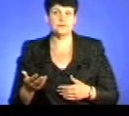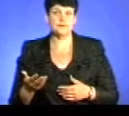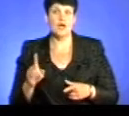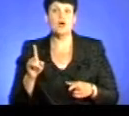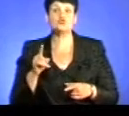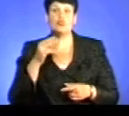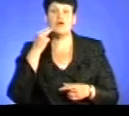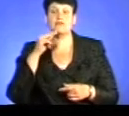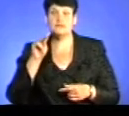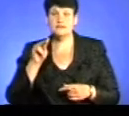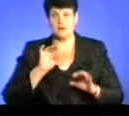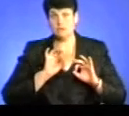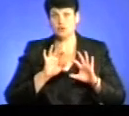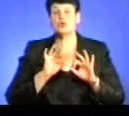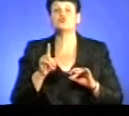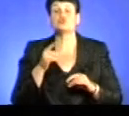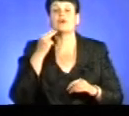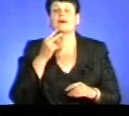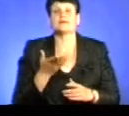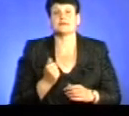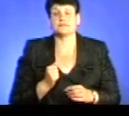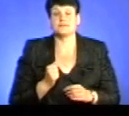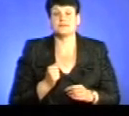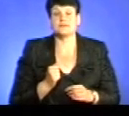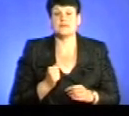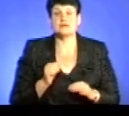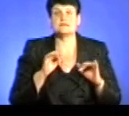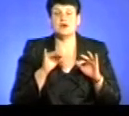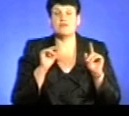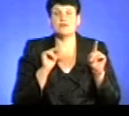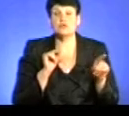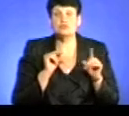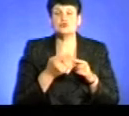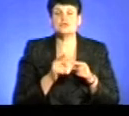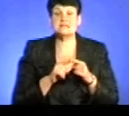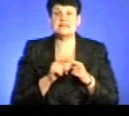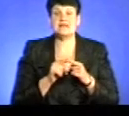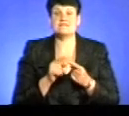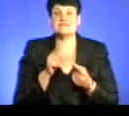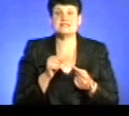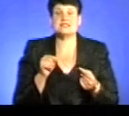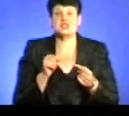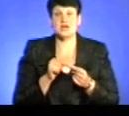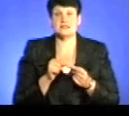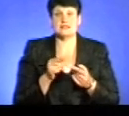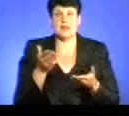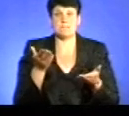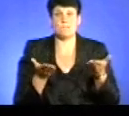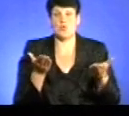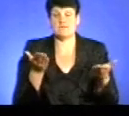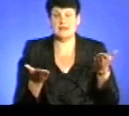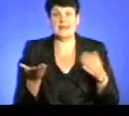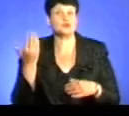ефективно? Я вам скажу, чому такий ефект дає. Справа в тому, що все визначається на контрасті. Якщо